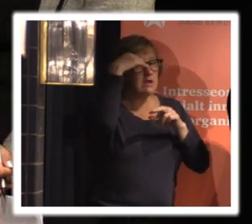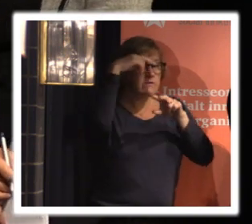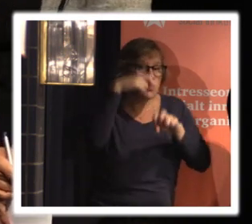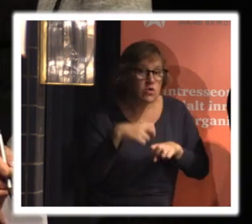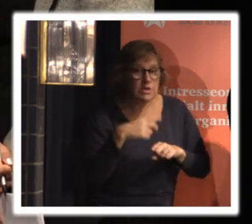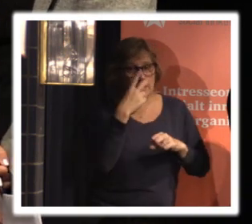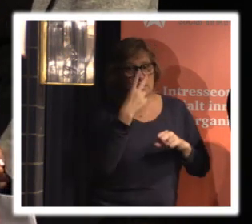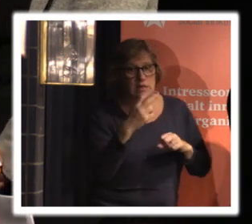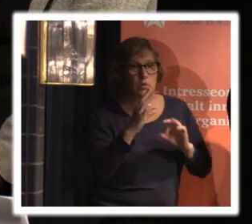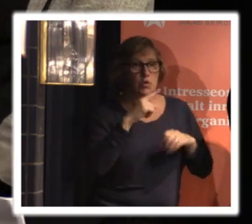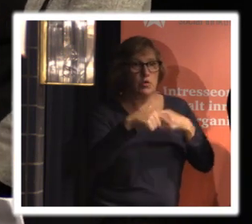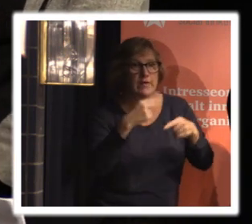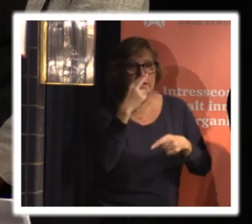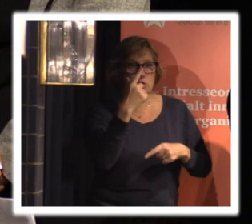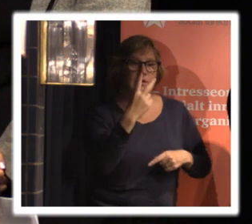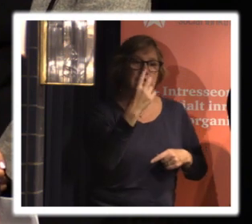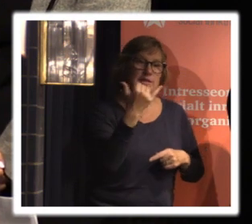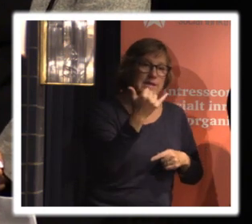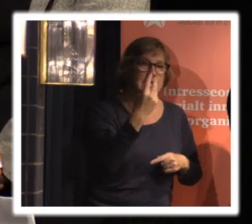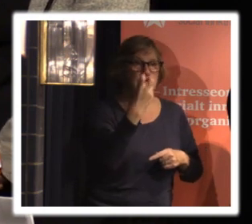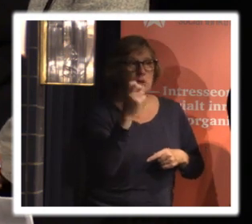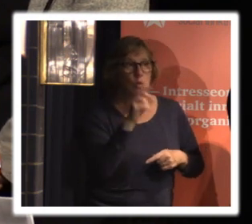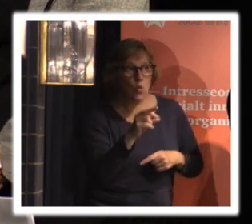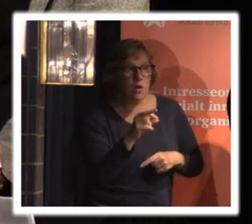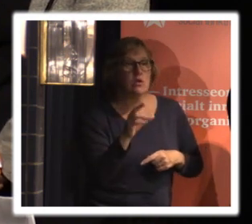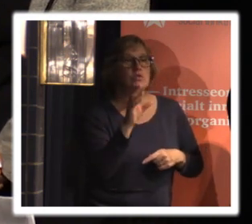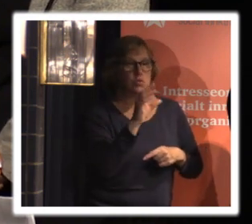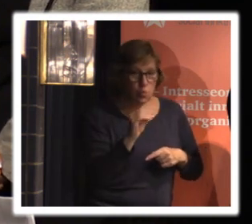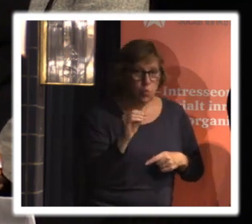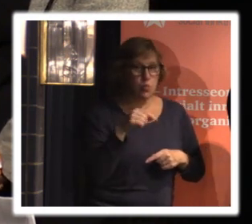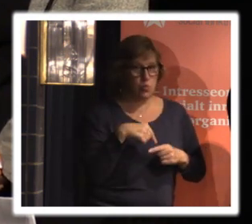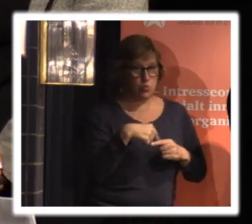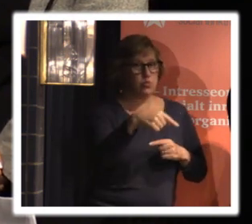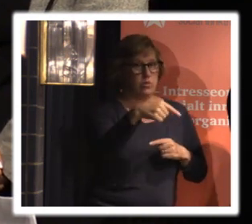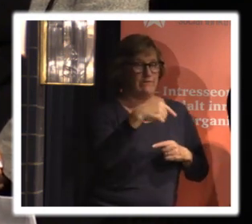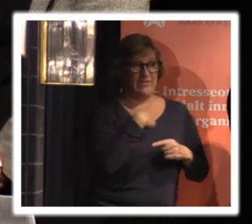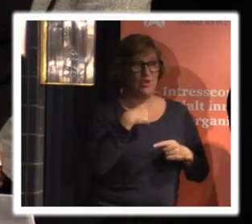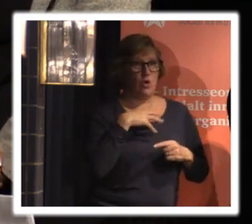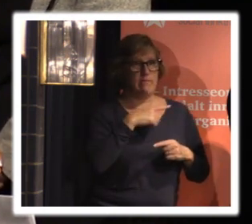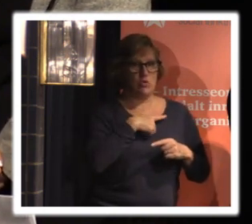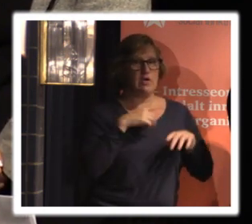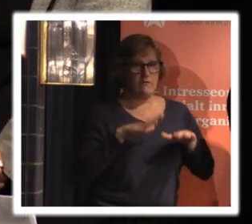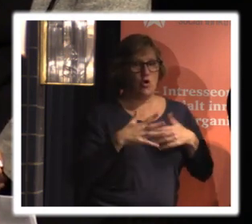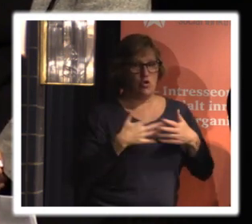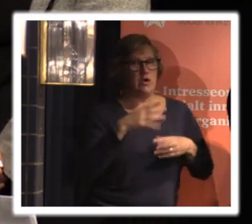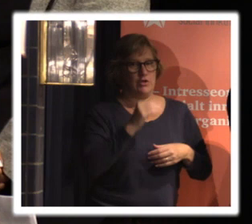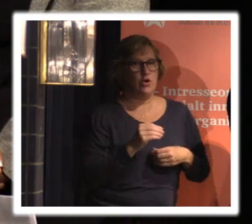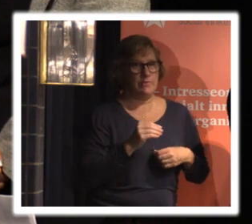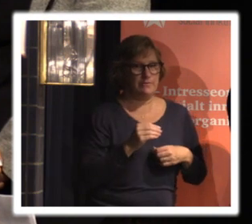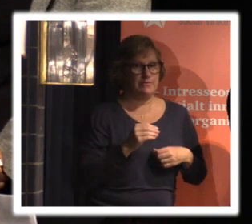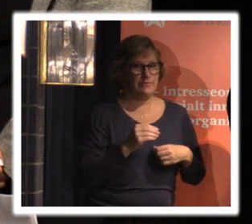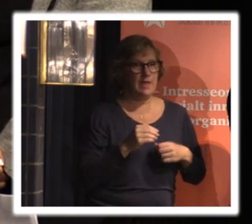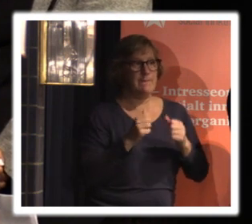jag 10-20 år och där har vi definitivt en resa att göra men det skulle